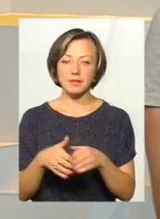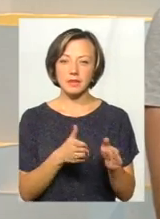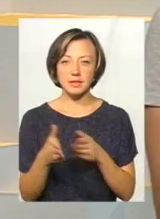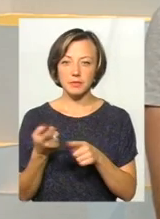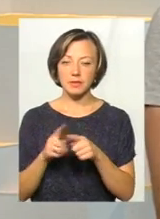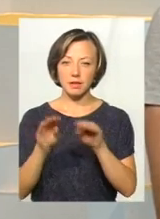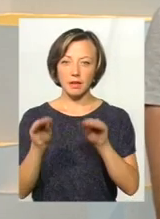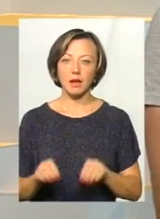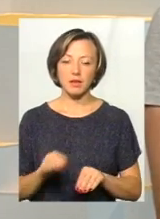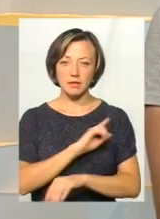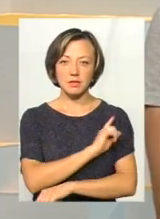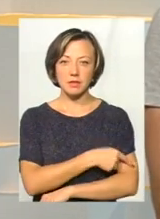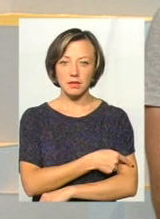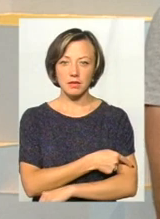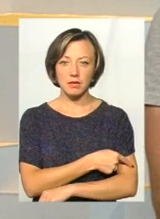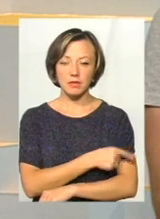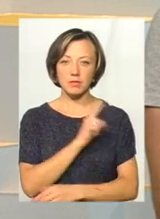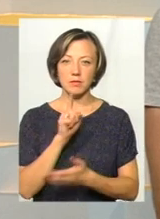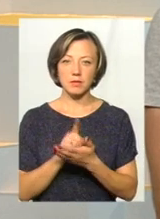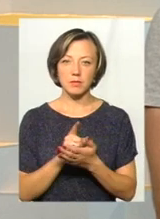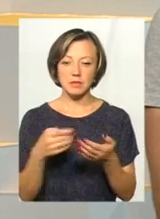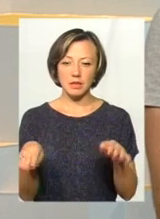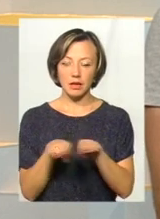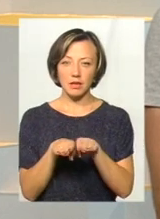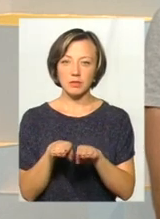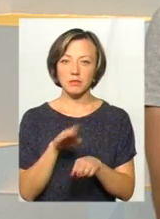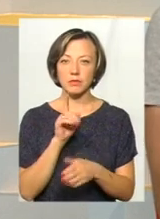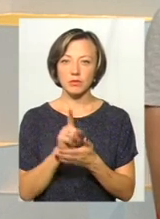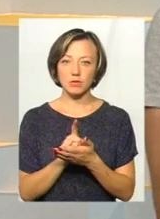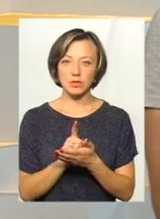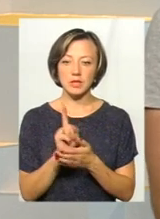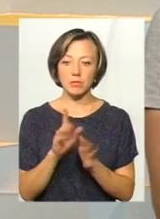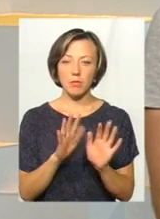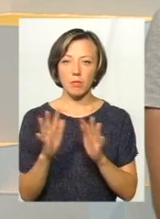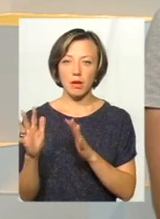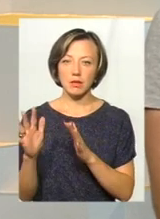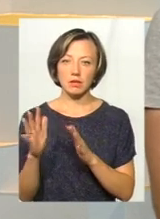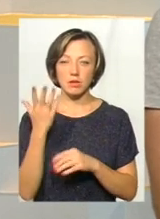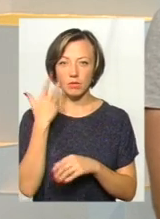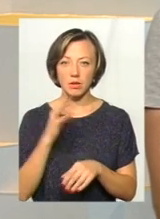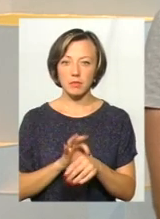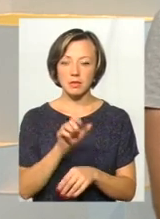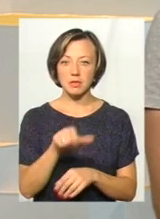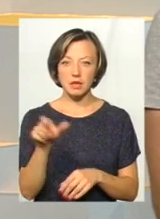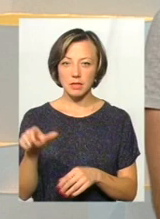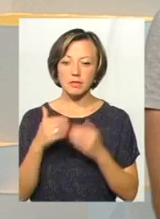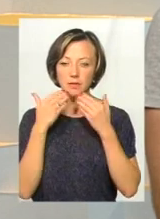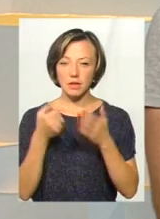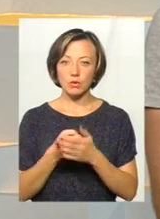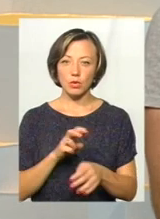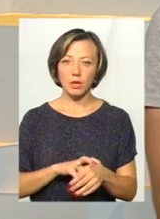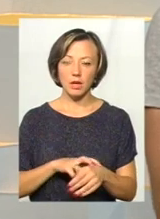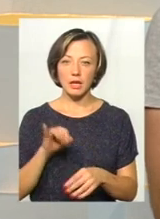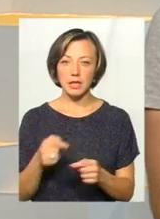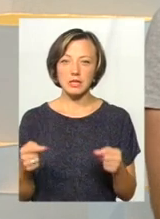мають бути дуже сильно закритими і вони мають відриватися тільки в ті моменти, коли пацієнт безпосередньо звертається до лікаря.